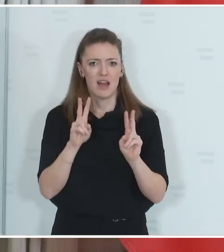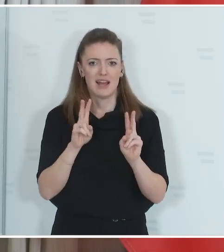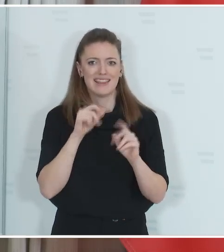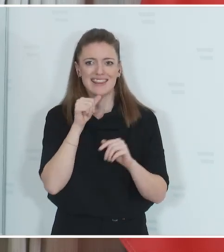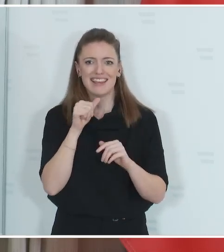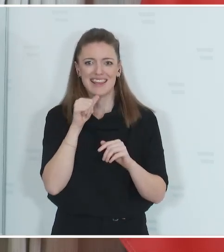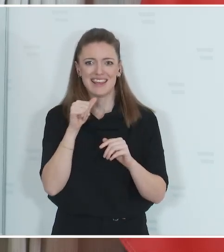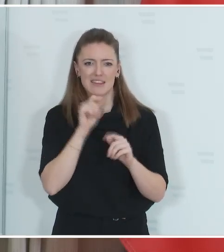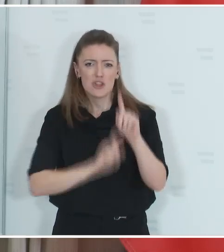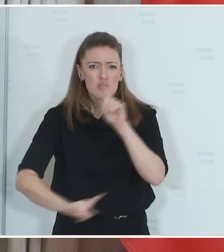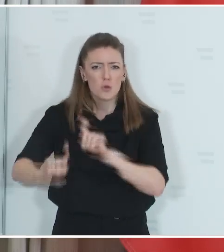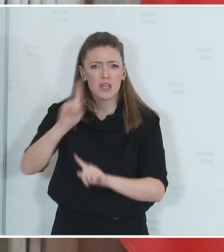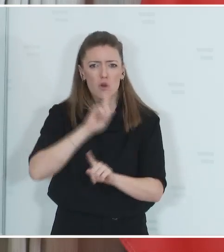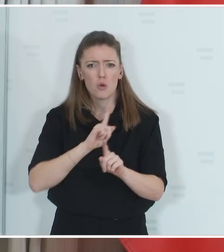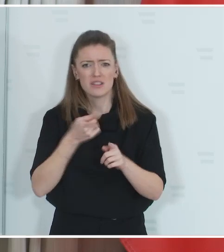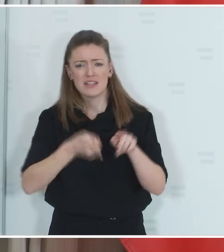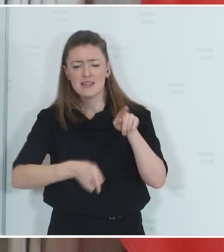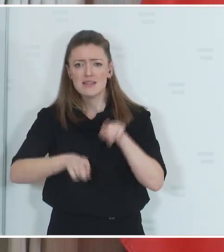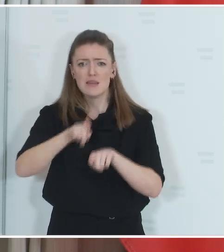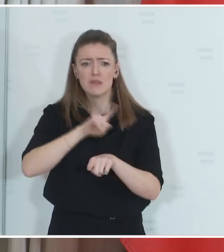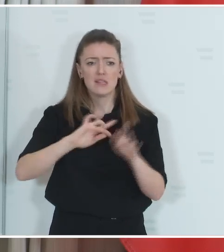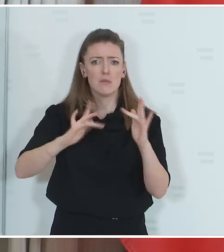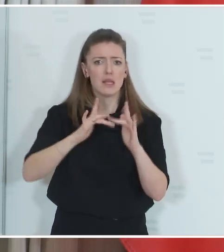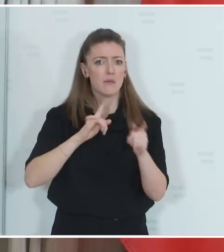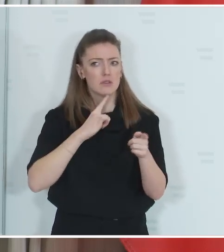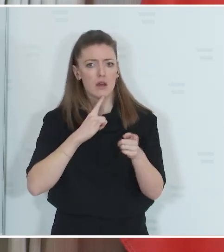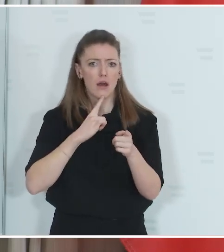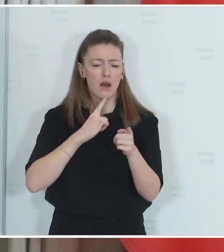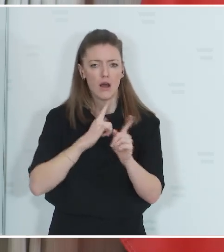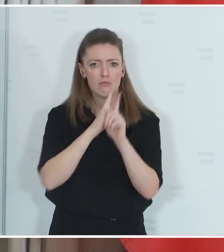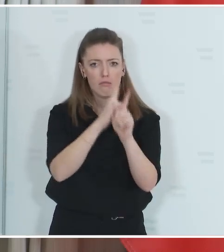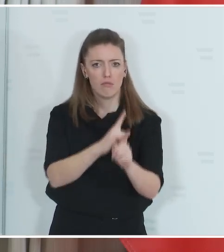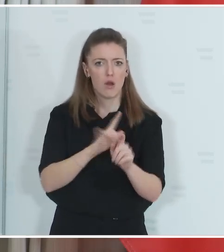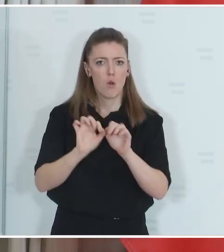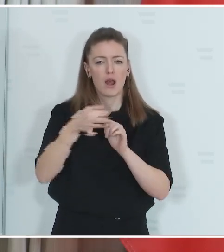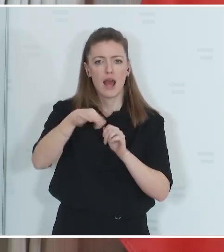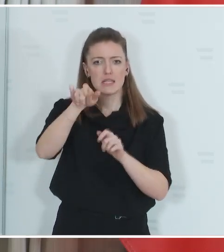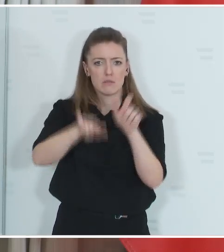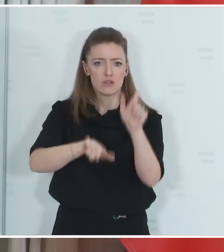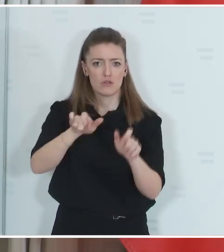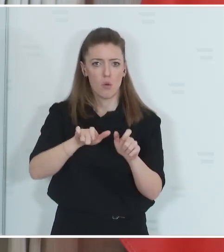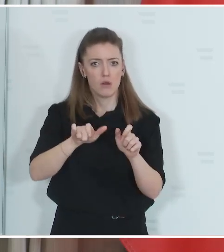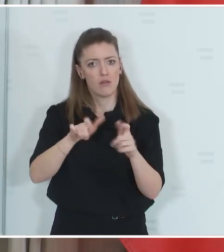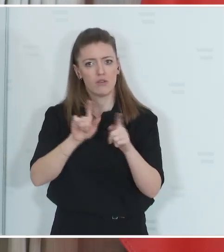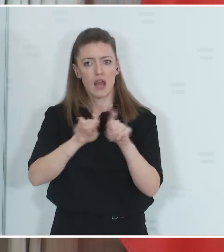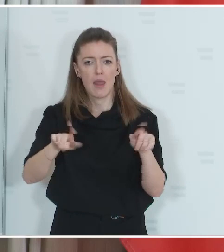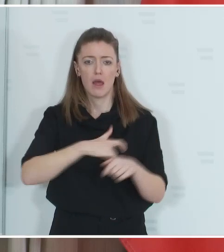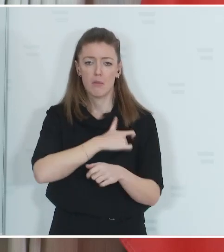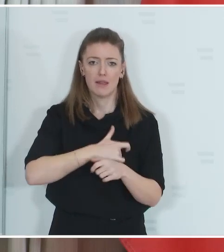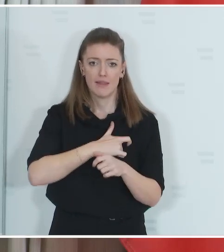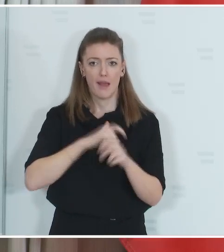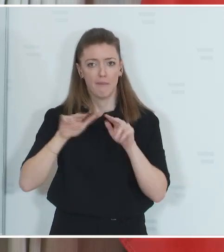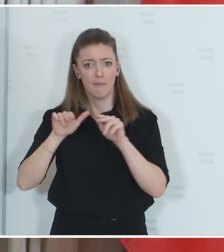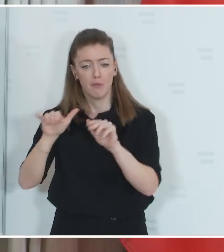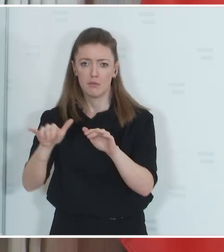auf irgendwelche dubiosen Ratschläge in Internetforen oder von einzelnen Proponenten meiner politischen Parteien zu verlassen,